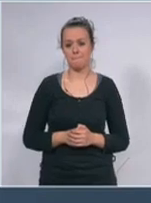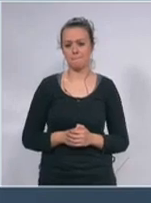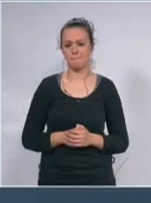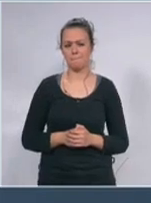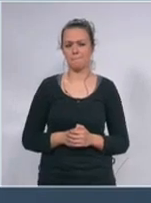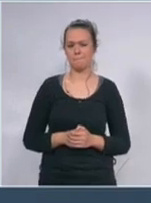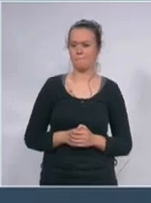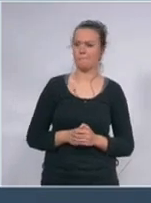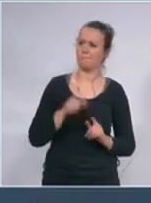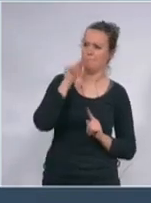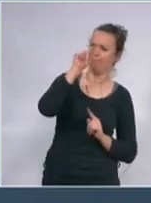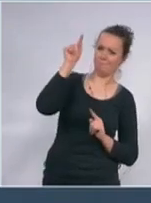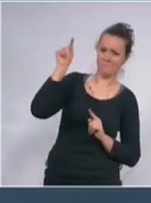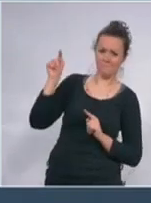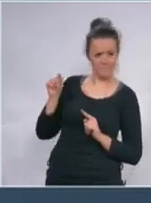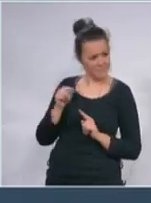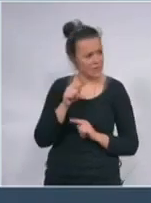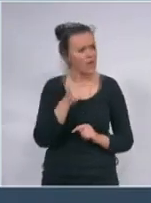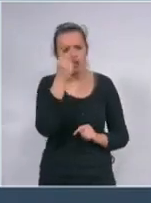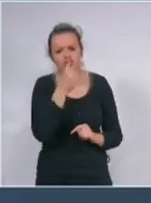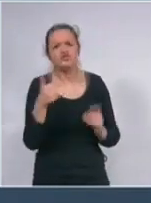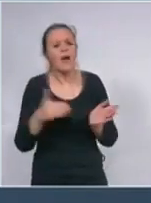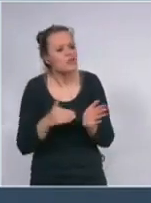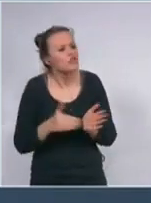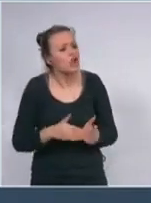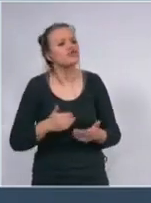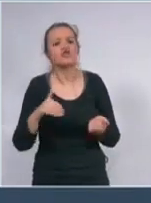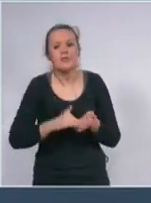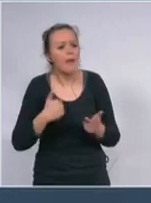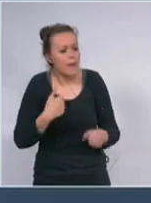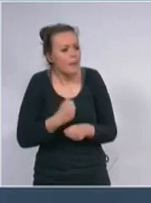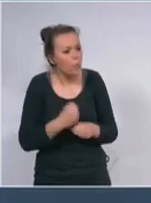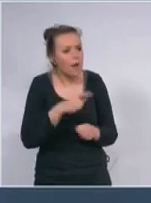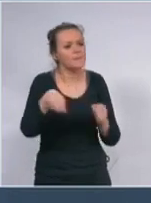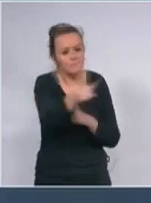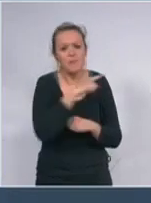Šta je to ljudi što je potrebno, što treba da uradimo i da vam kažemo da biste nas poslušali?